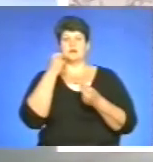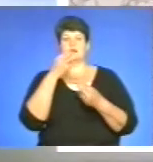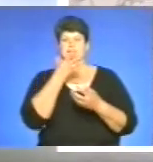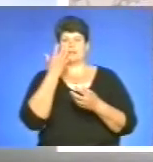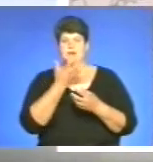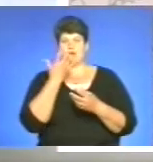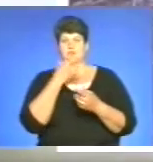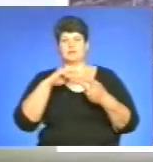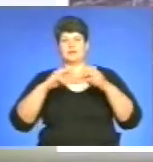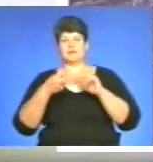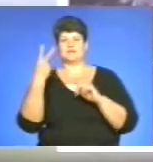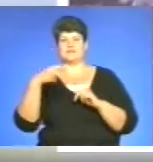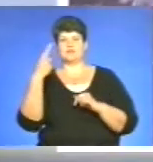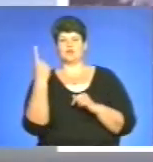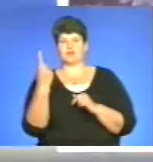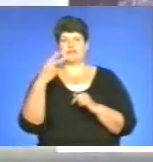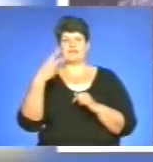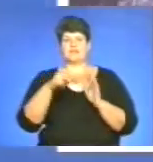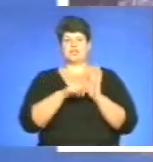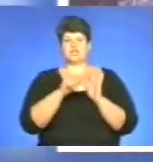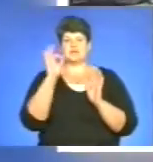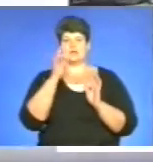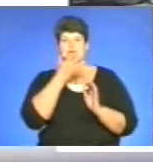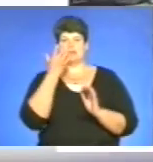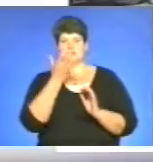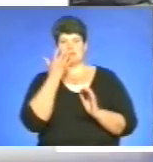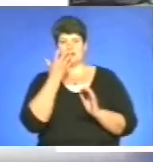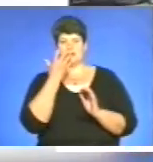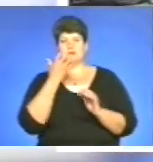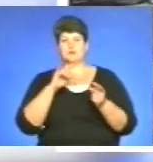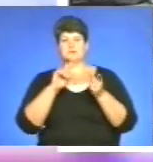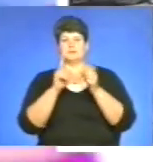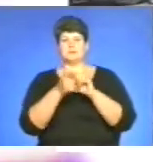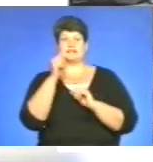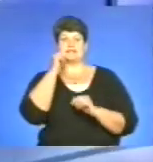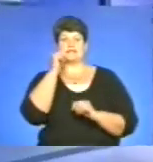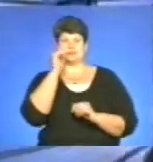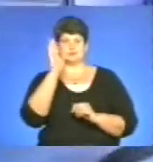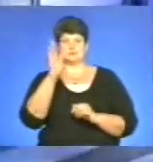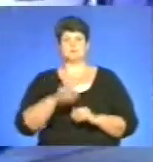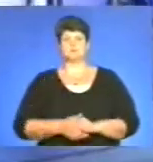день до 21-26 градусів за Цельсієм. Синоптики обіцяють уже завтра.